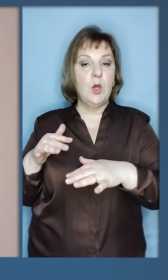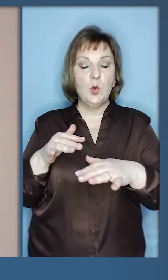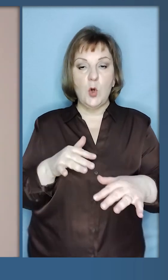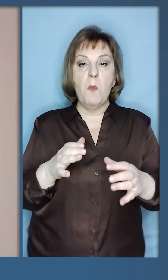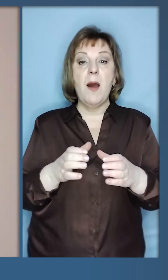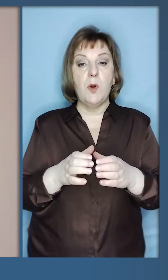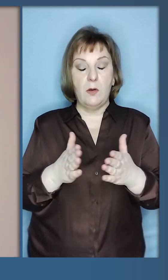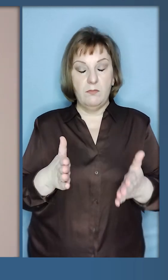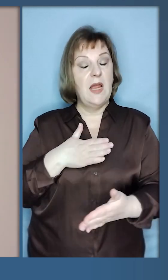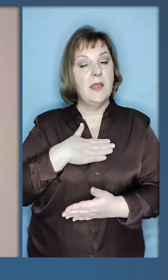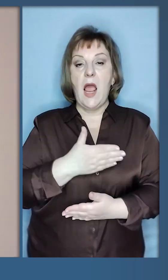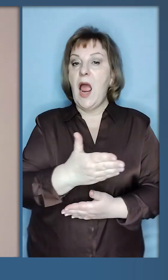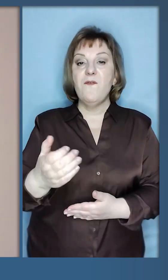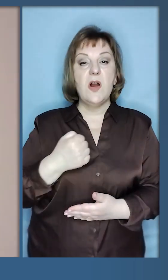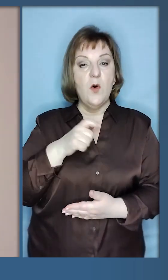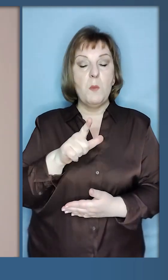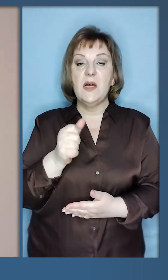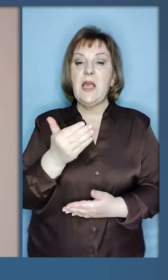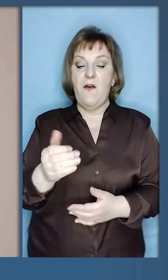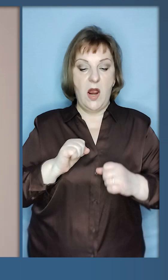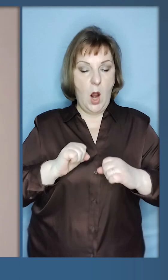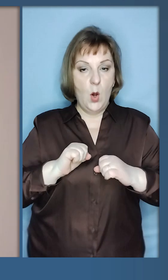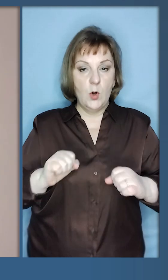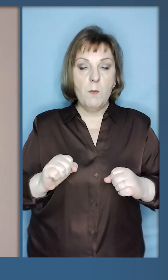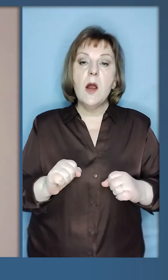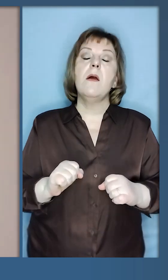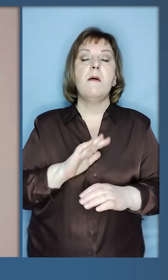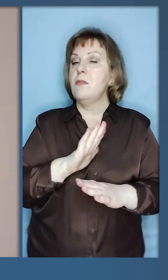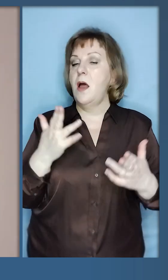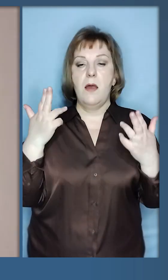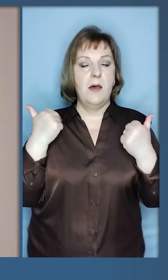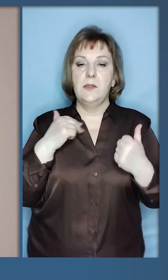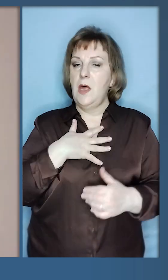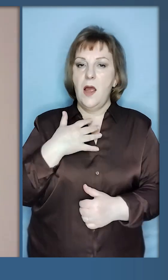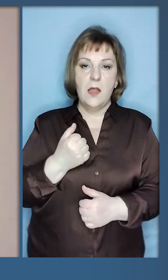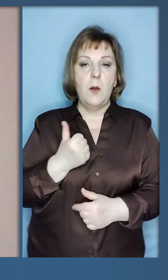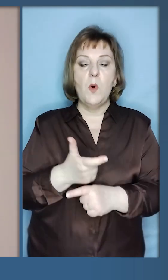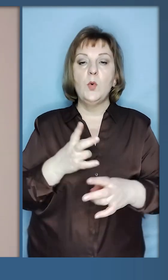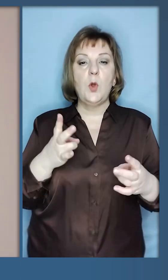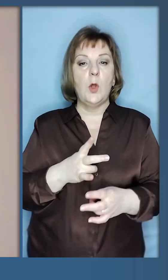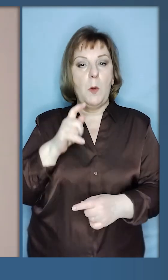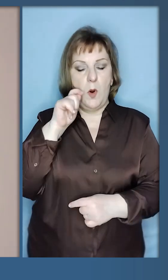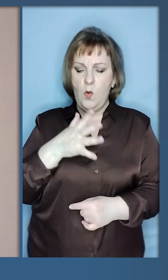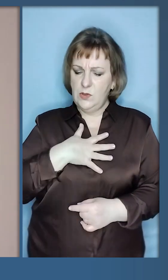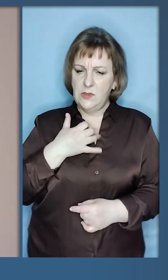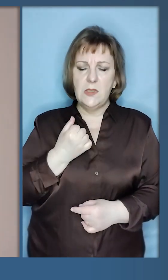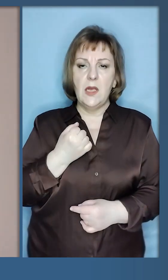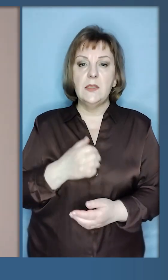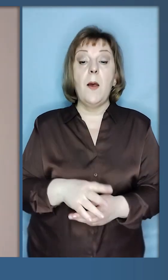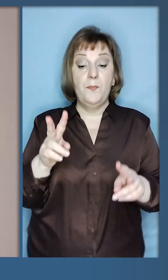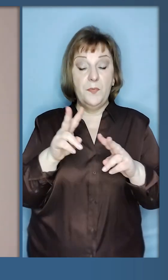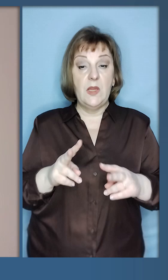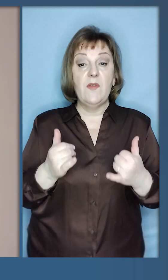-штурмової бригади. Дякую вам, воїни, за вашу хоробрість та незламність, за дуже потрібну Україні стійкість.